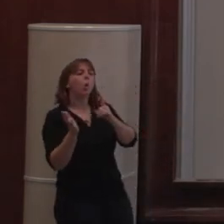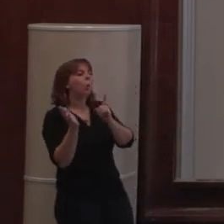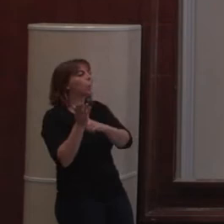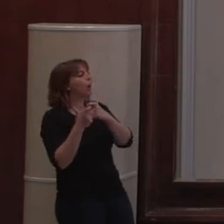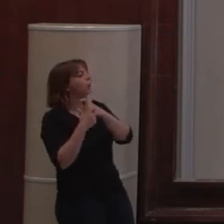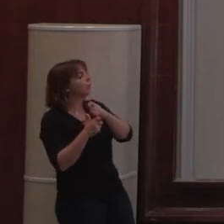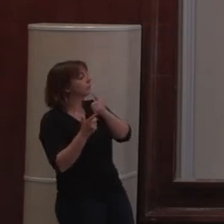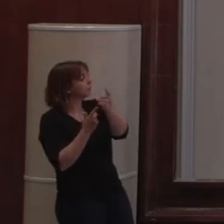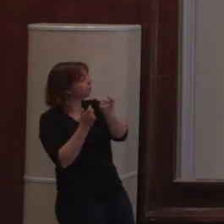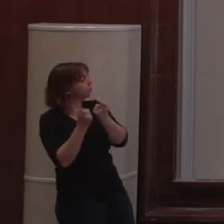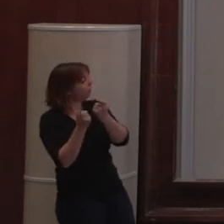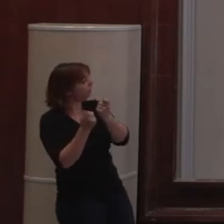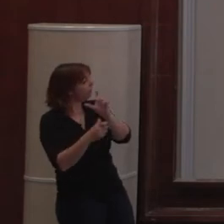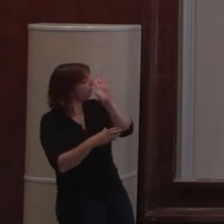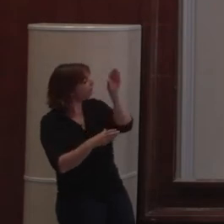Oui,